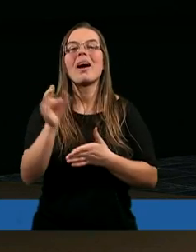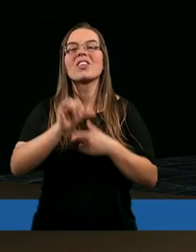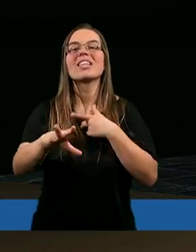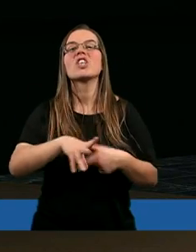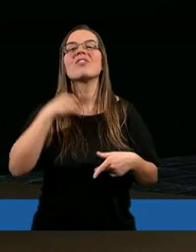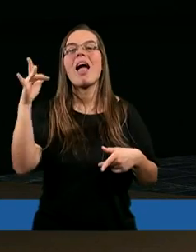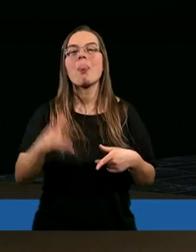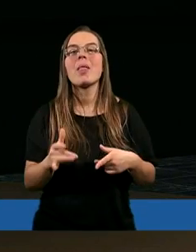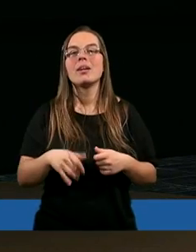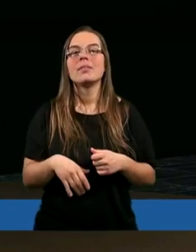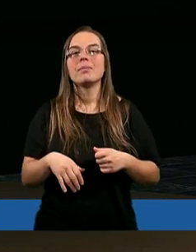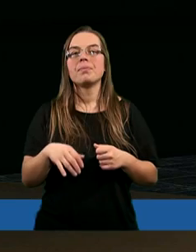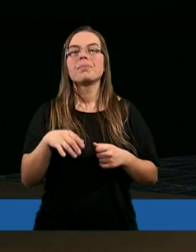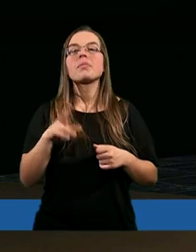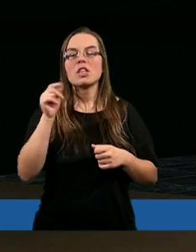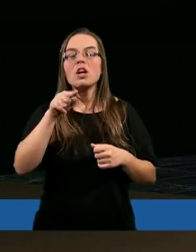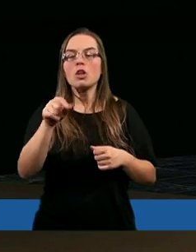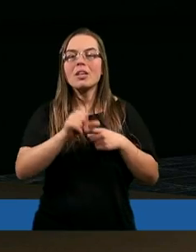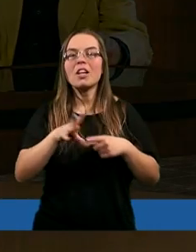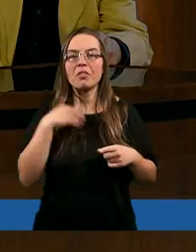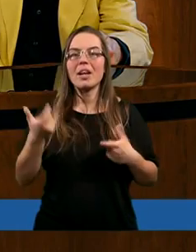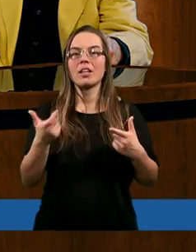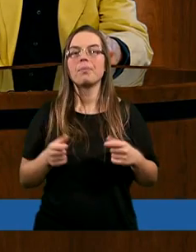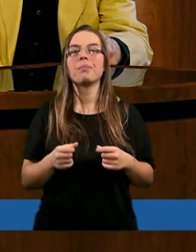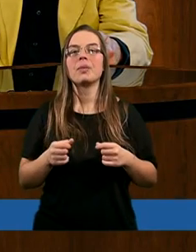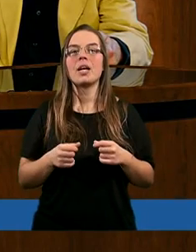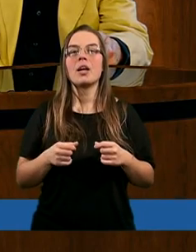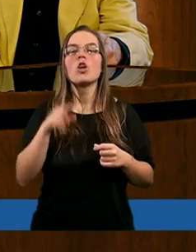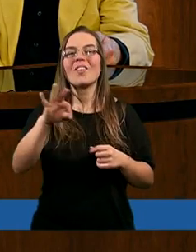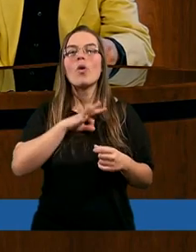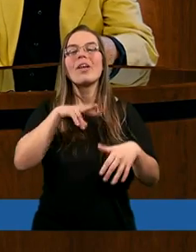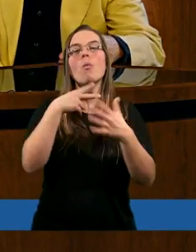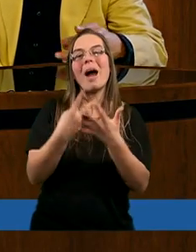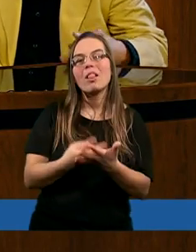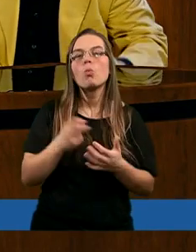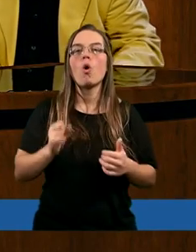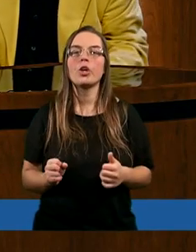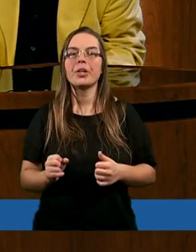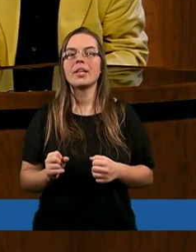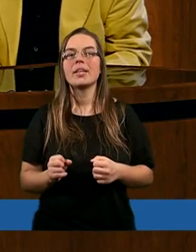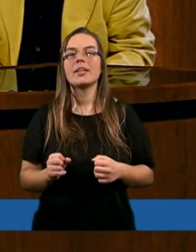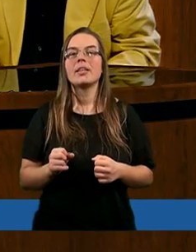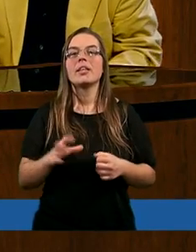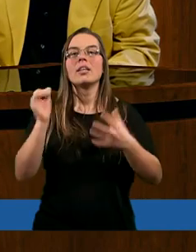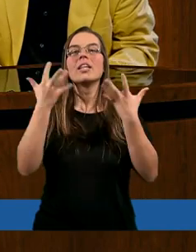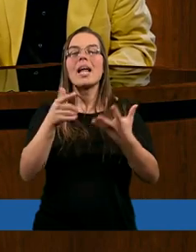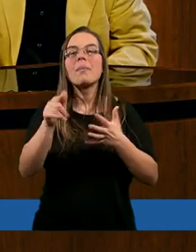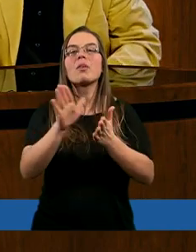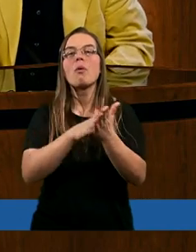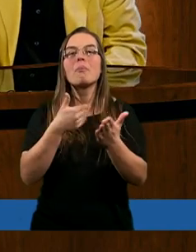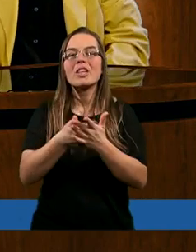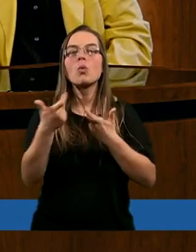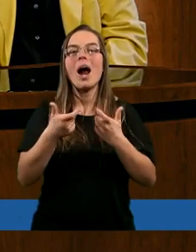świętym. To jest wielki przykład tej swojej układłości. Ten przykład